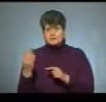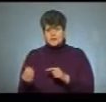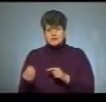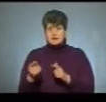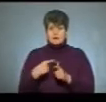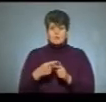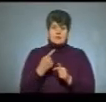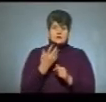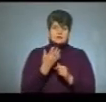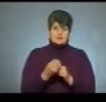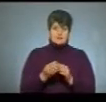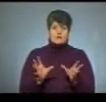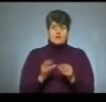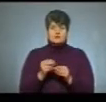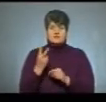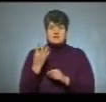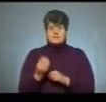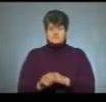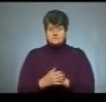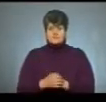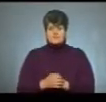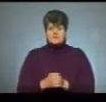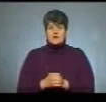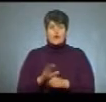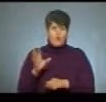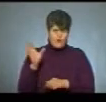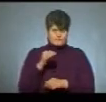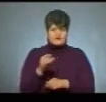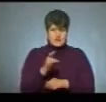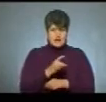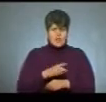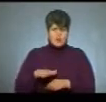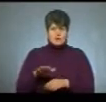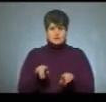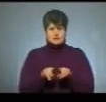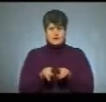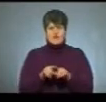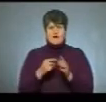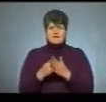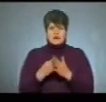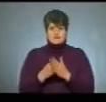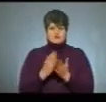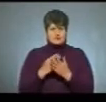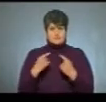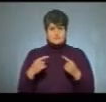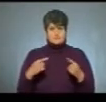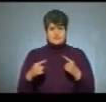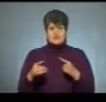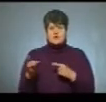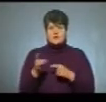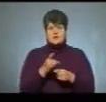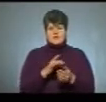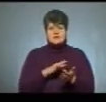або разом два дні. Власне, чи в усіх регіонах така стабільна одна вартість? Регіональні центри самі